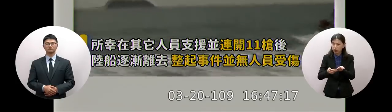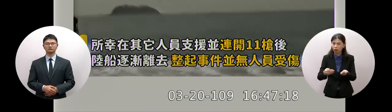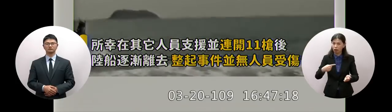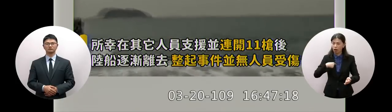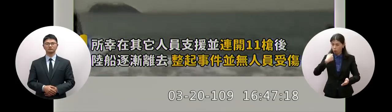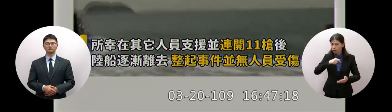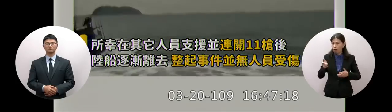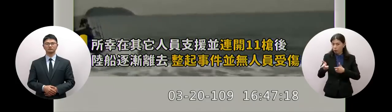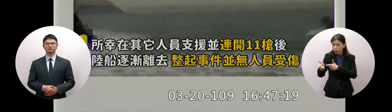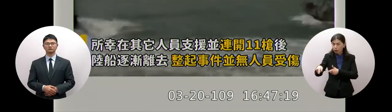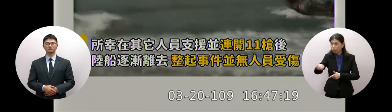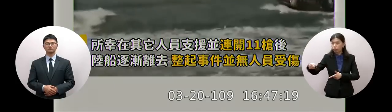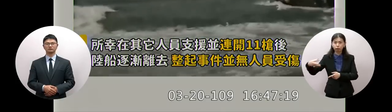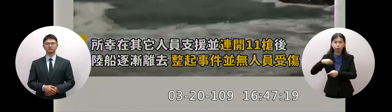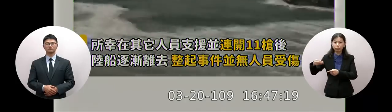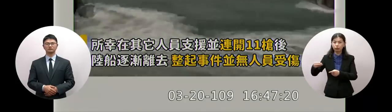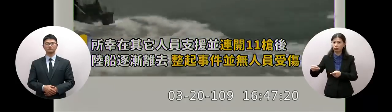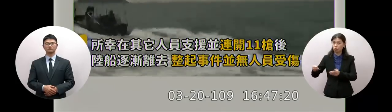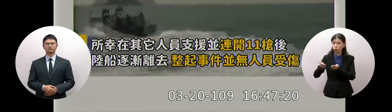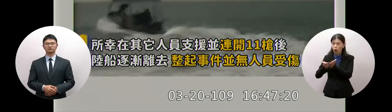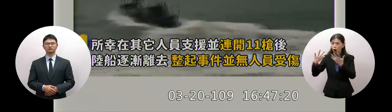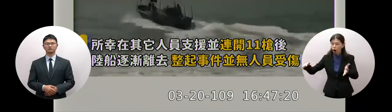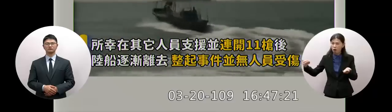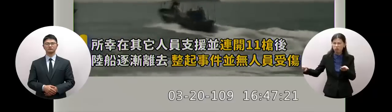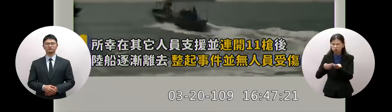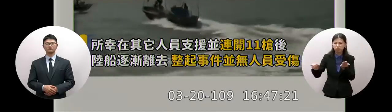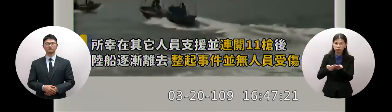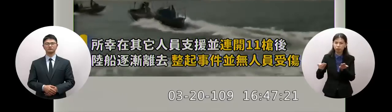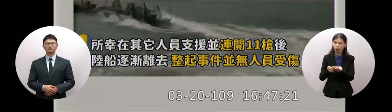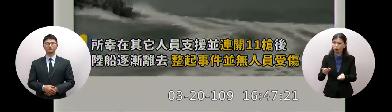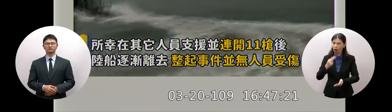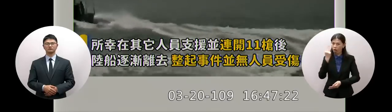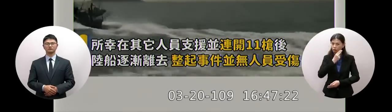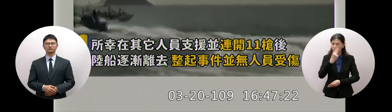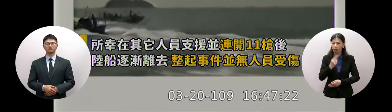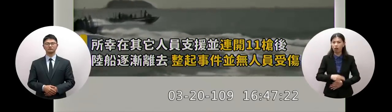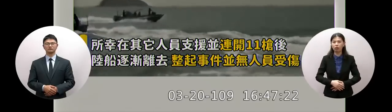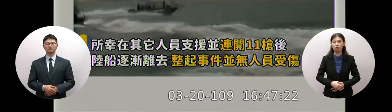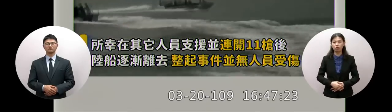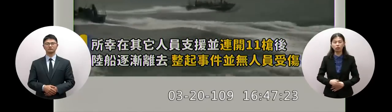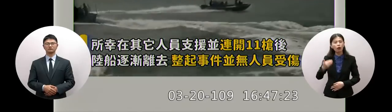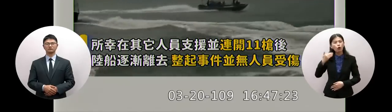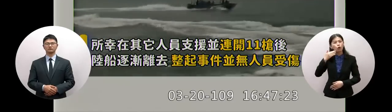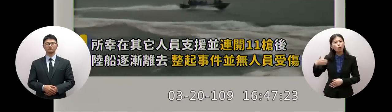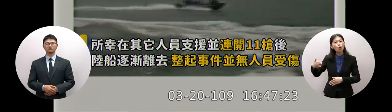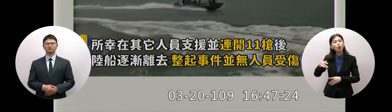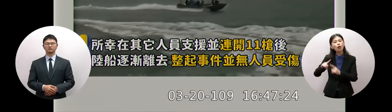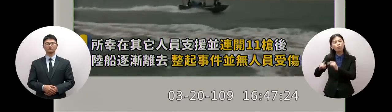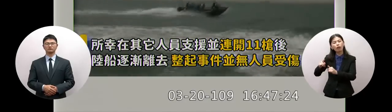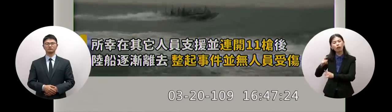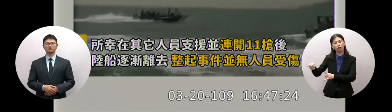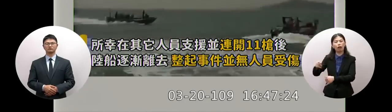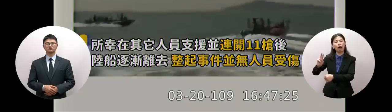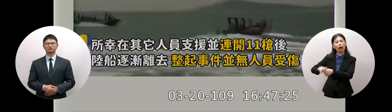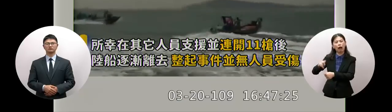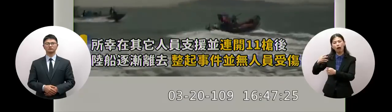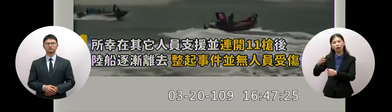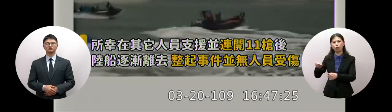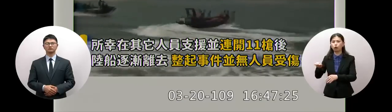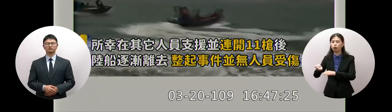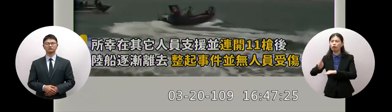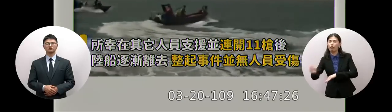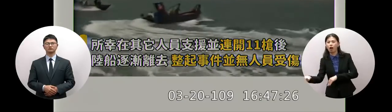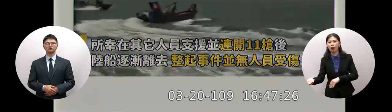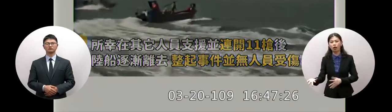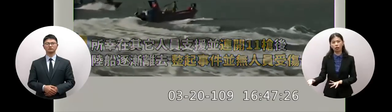它不怕喔十幾槍它就撞上來接下來如果他說他的漁民受害如果有船翻